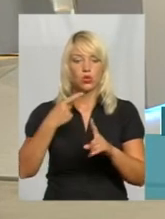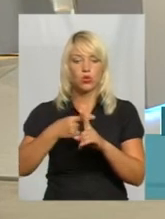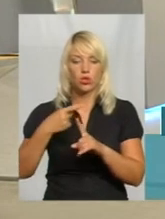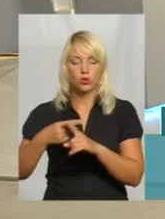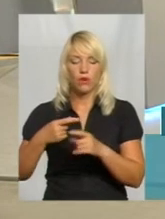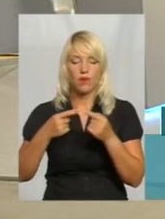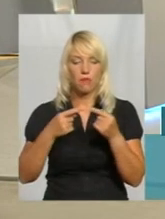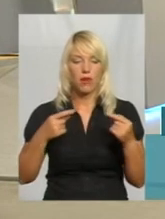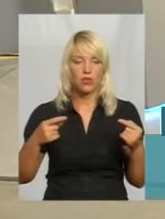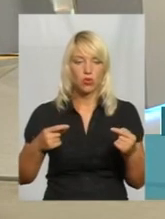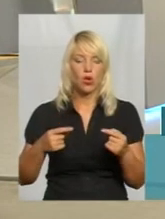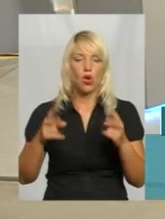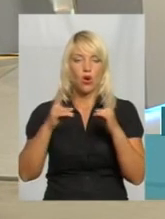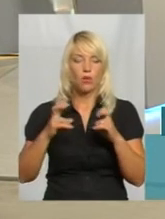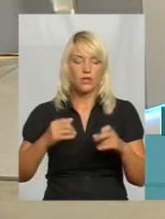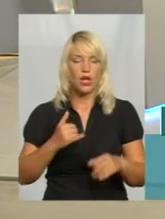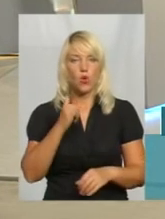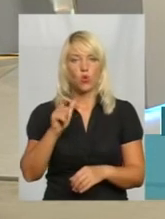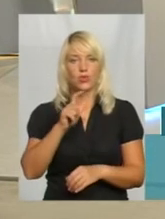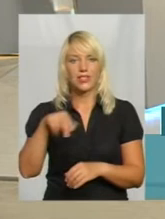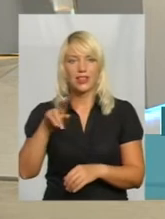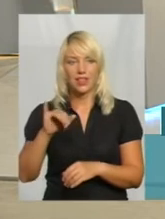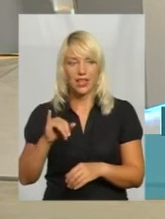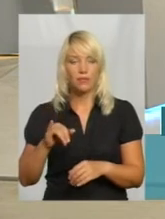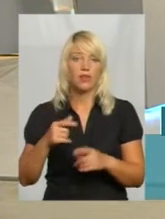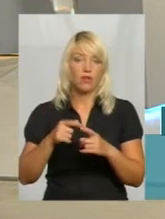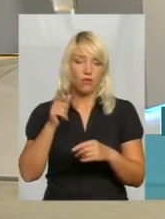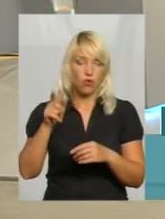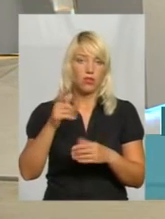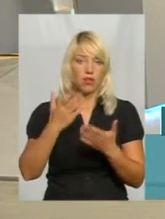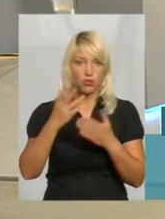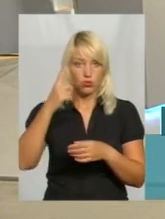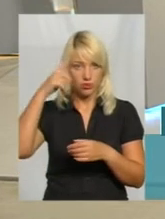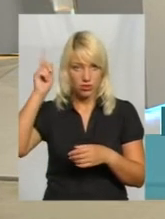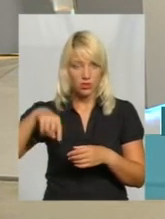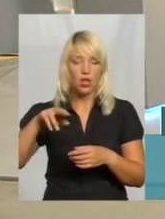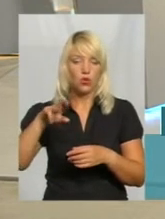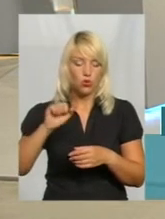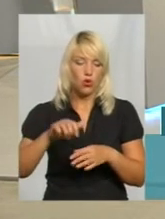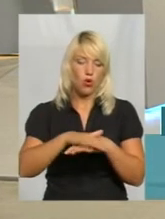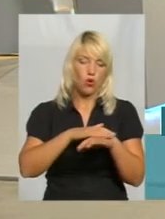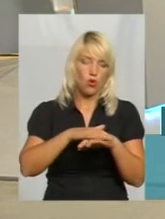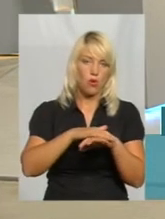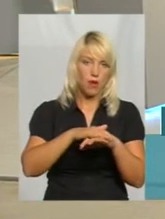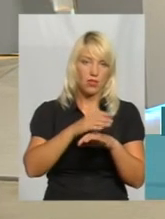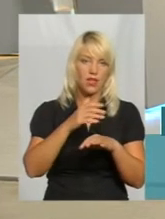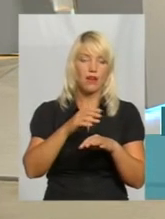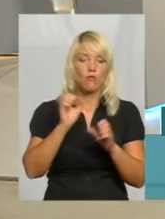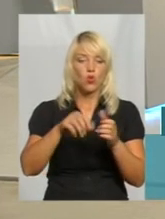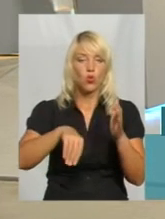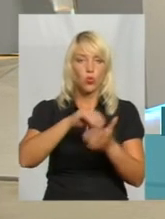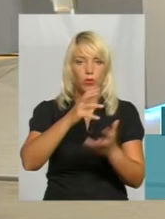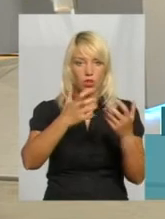обстеження, УЗД-діагностика, і фіброгастроскопія, вони володіють, громада може закупити і може робити. Тобто міні